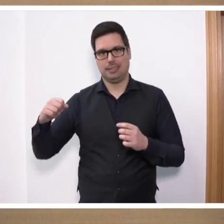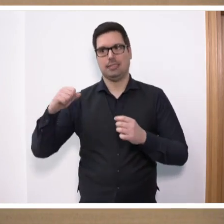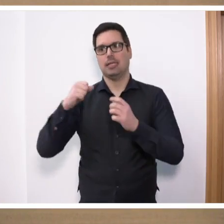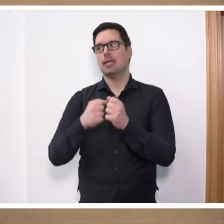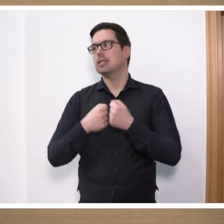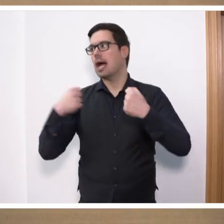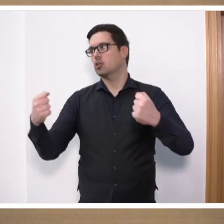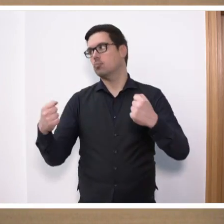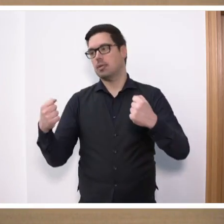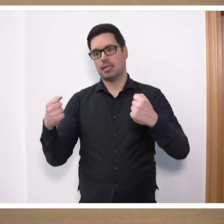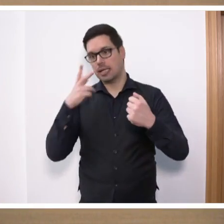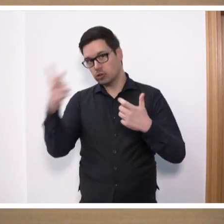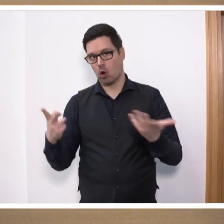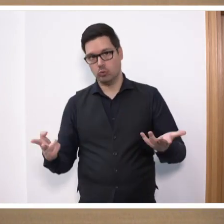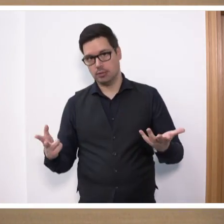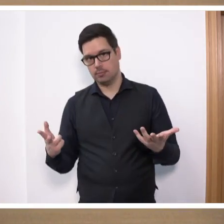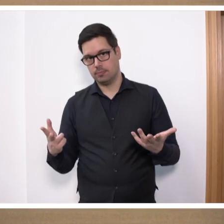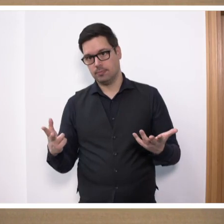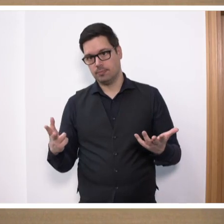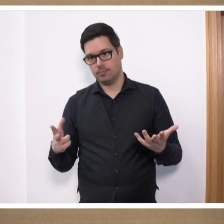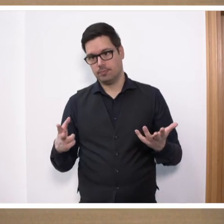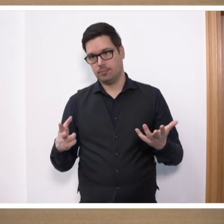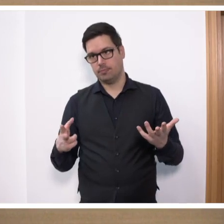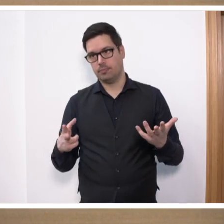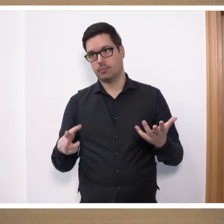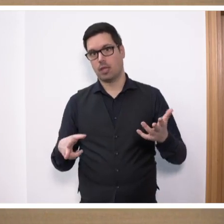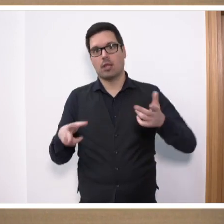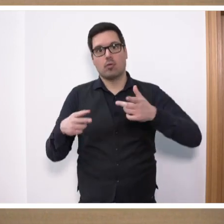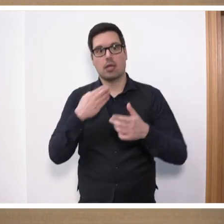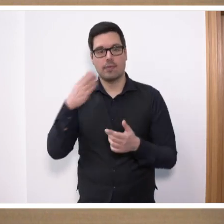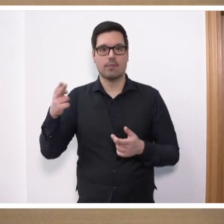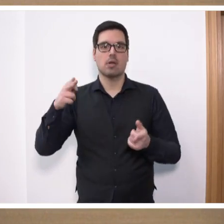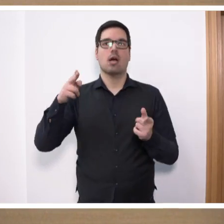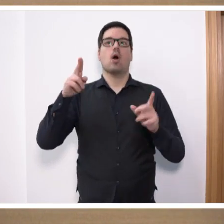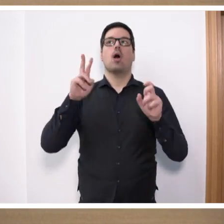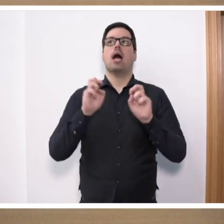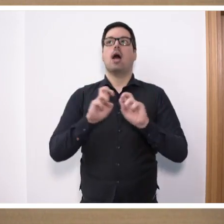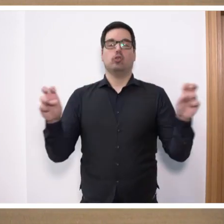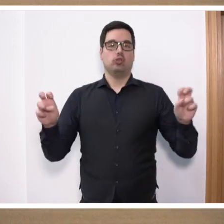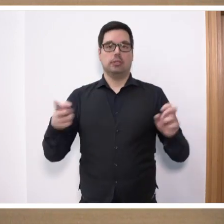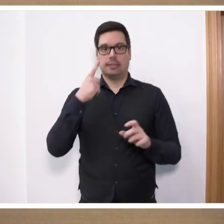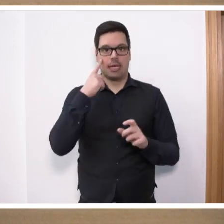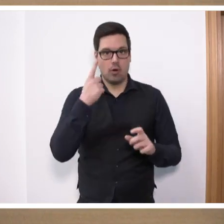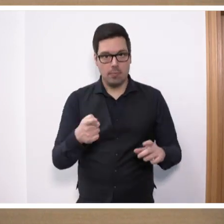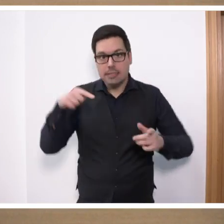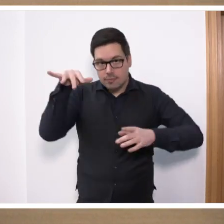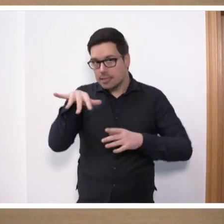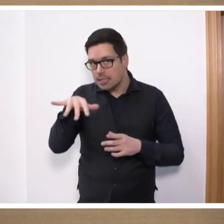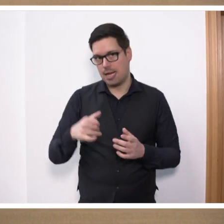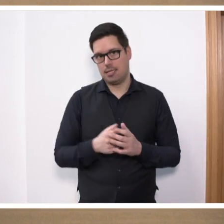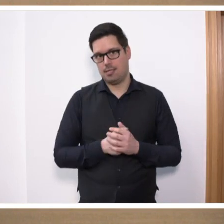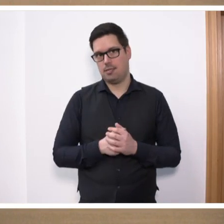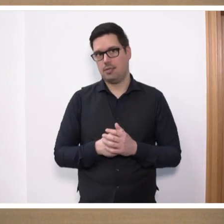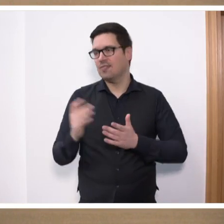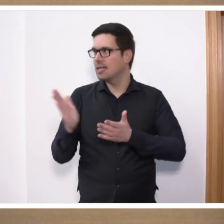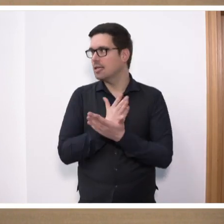ist empfehlenswert. Es ist deshalb empfehlenswert, weil man auch in Ausschüssen aufpassen sollte, sofern man denn da ist, weil das hat einen